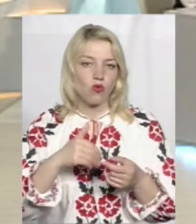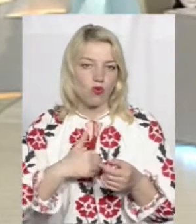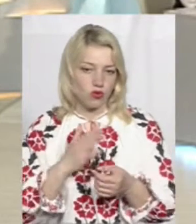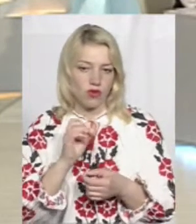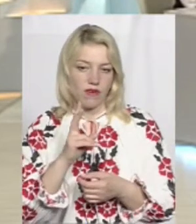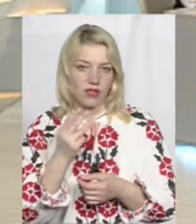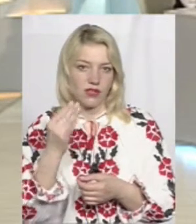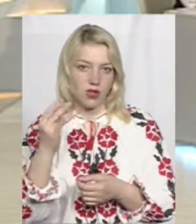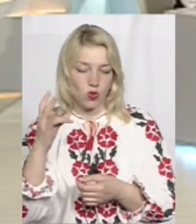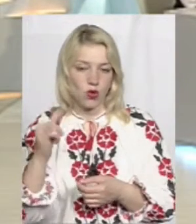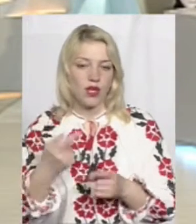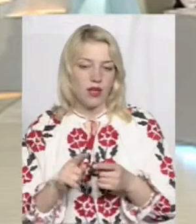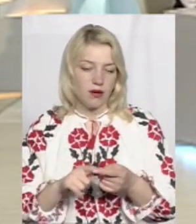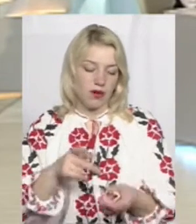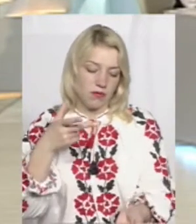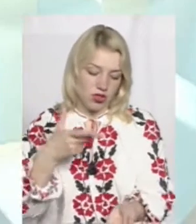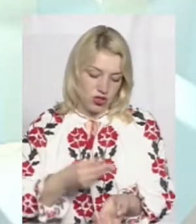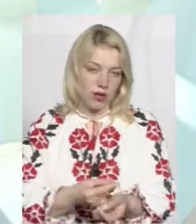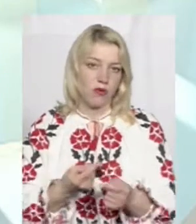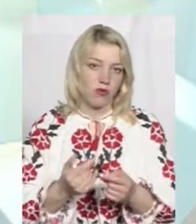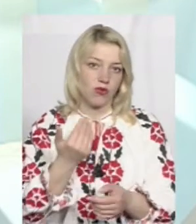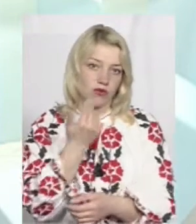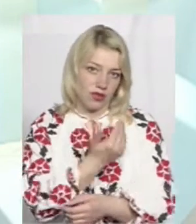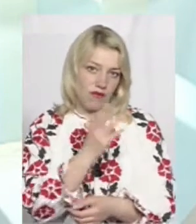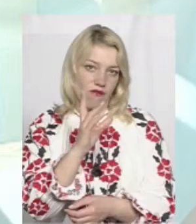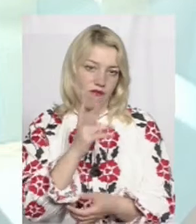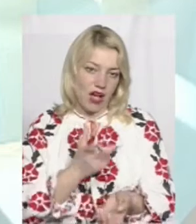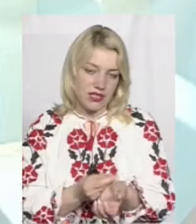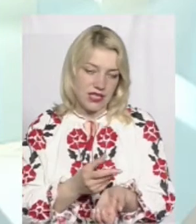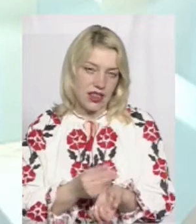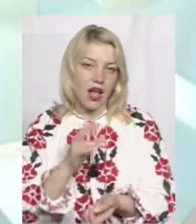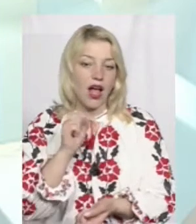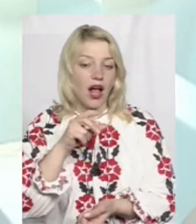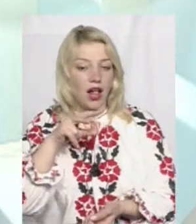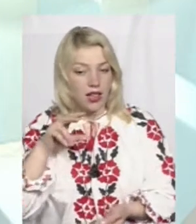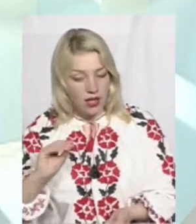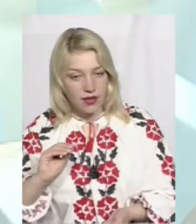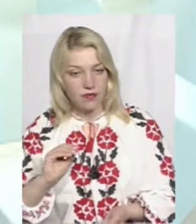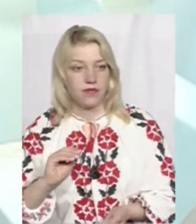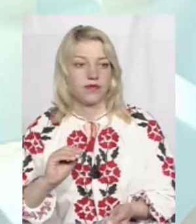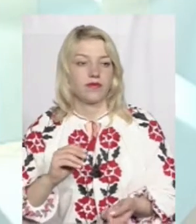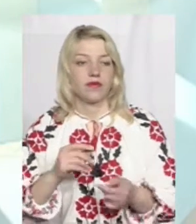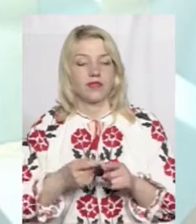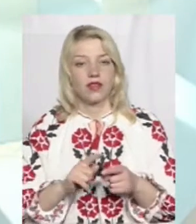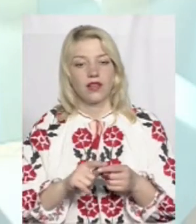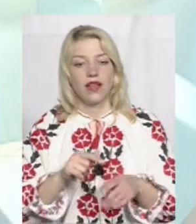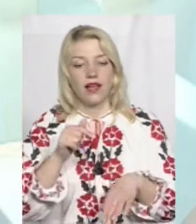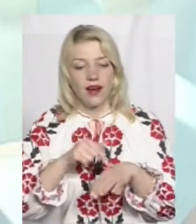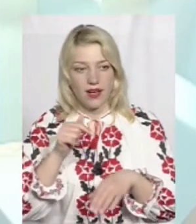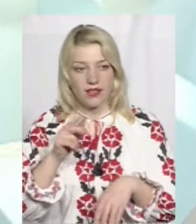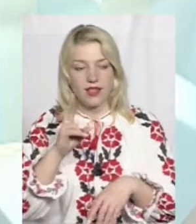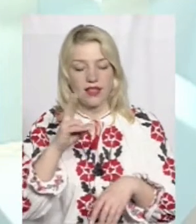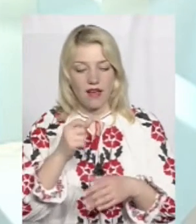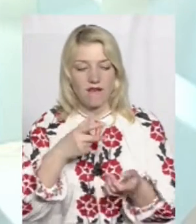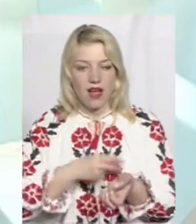хочуть, і ми прищепимо тією вакциною. Але, скажімо так, реакції на введення вакцин, вони